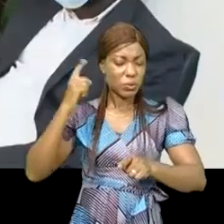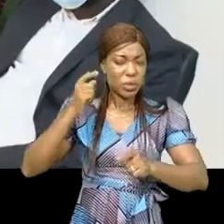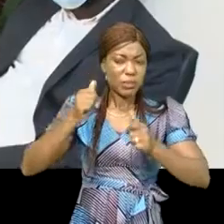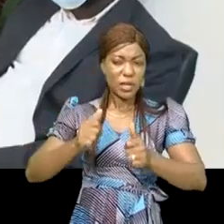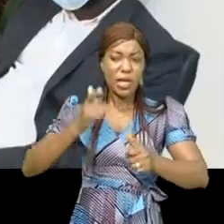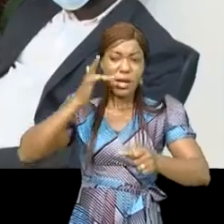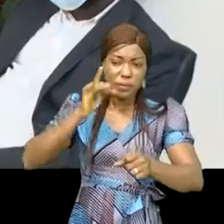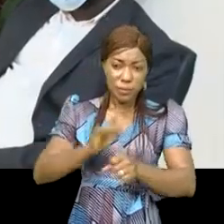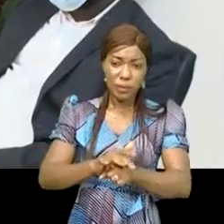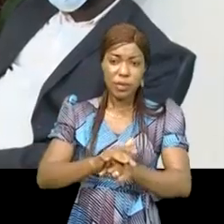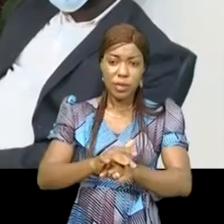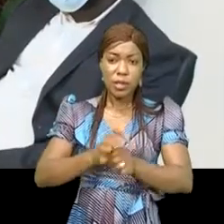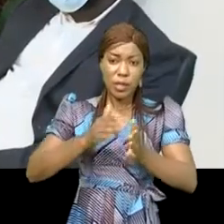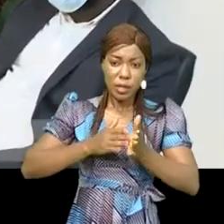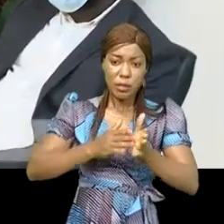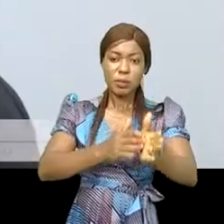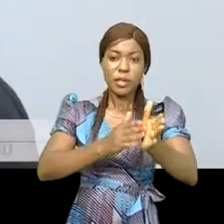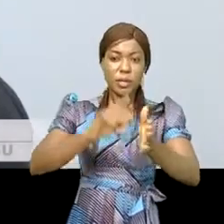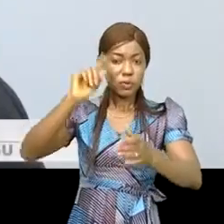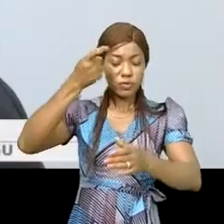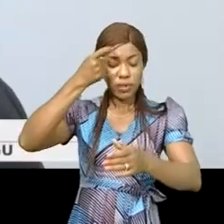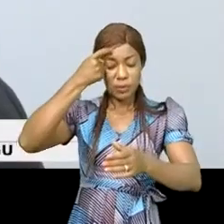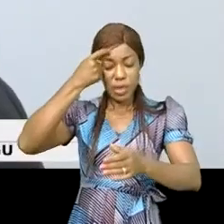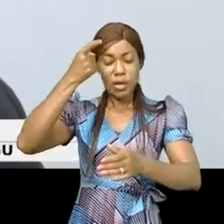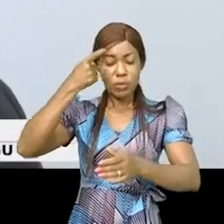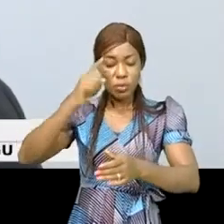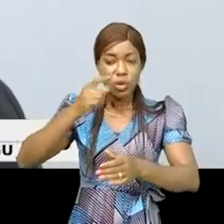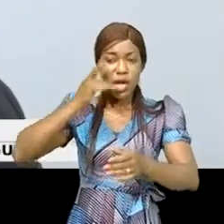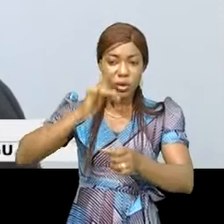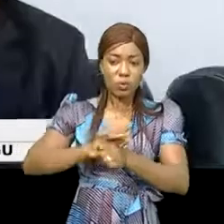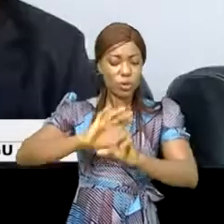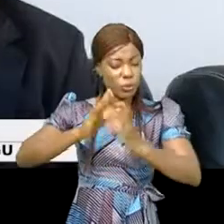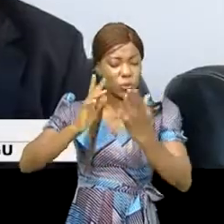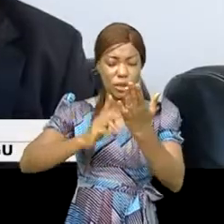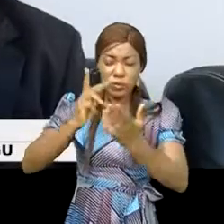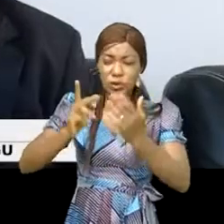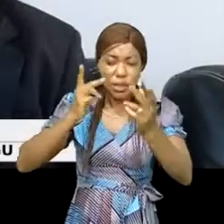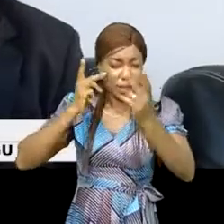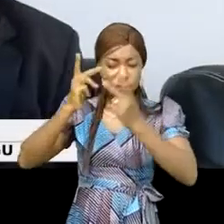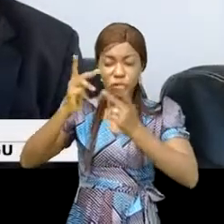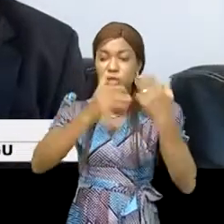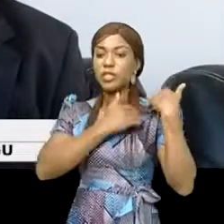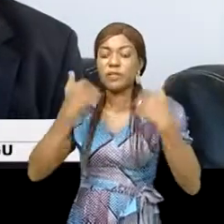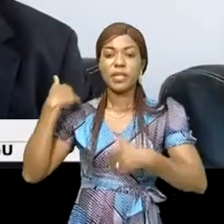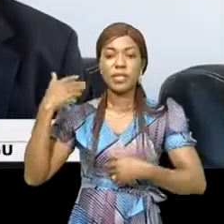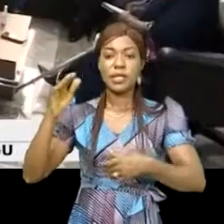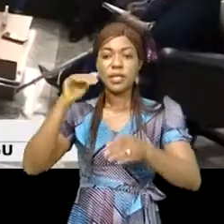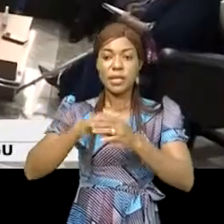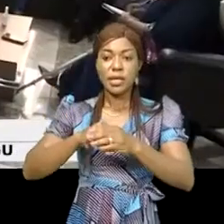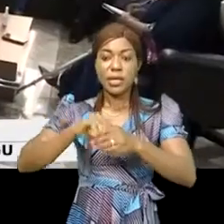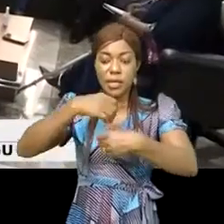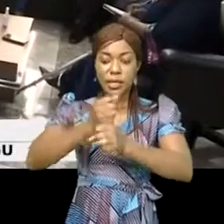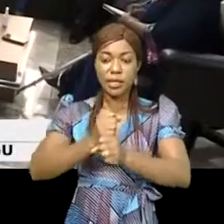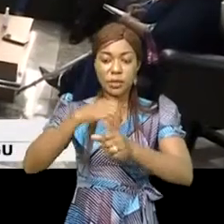promis à ses hôtes de l'accompagnement du gouvernement en vue de matérialiser la vision du chef de l'État dans les domaines de la